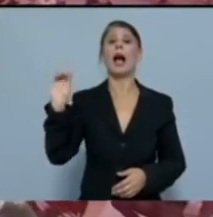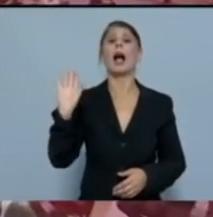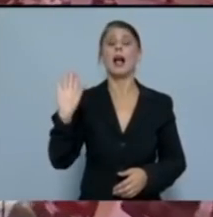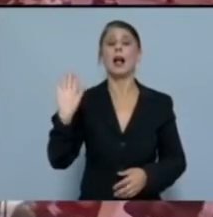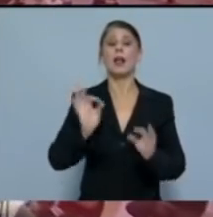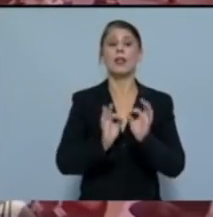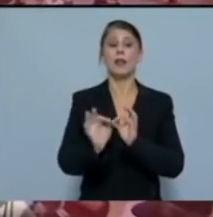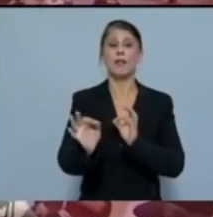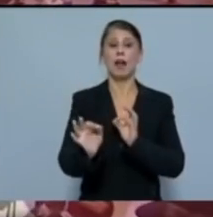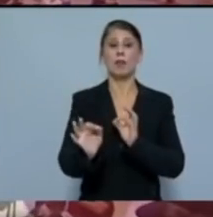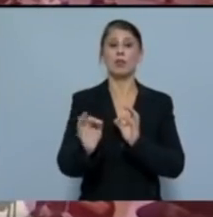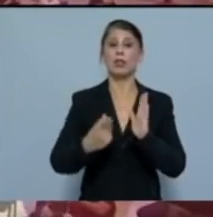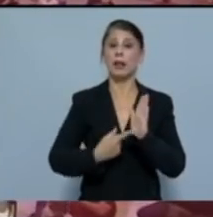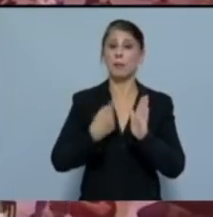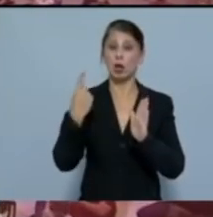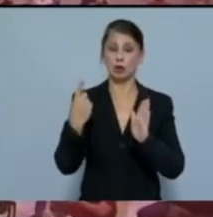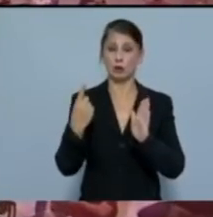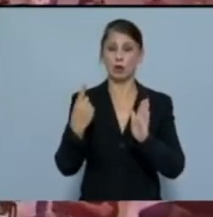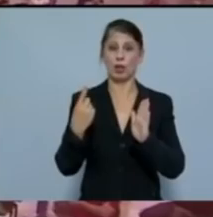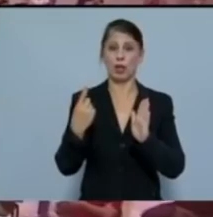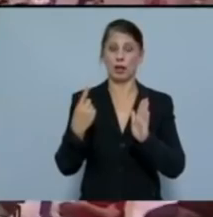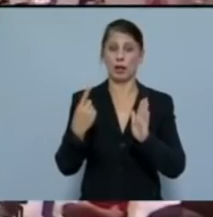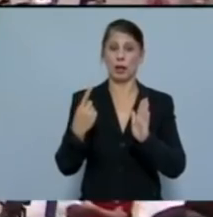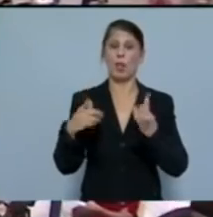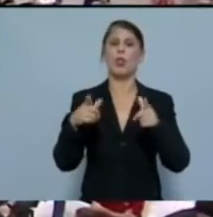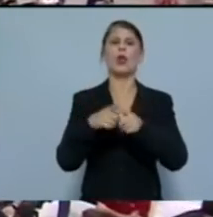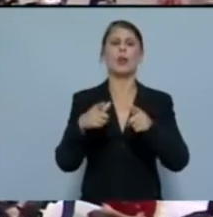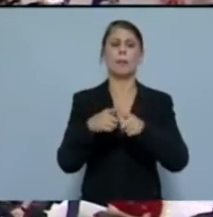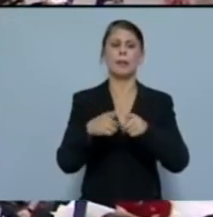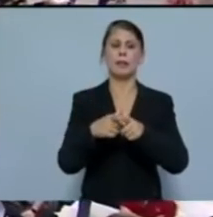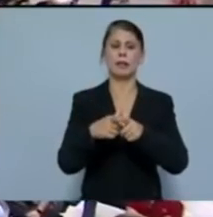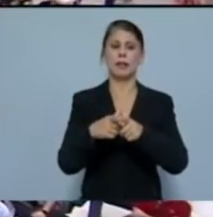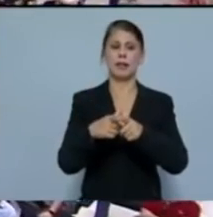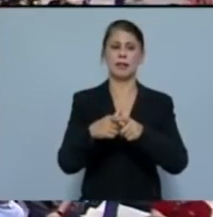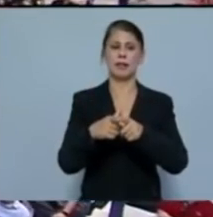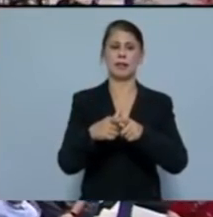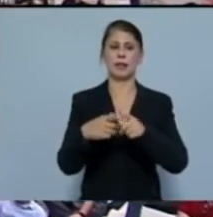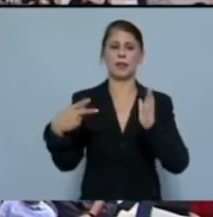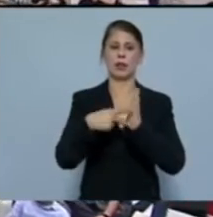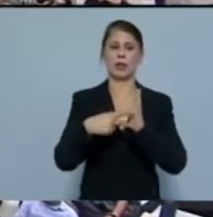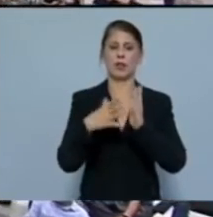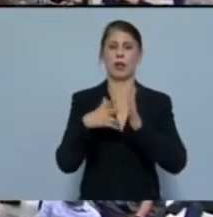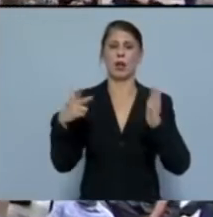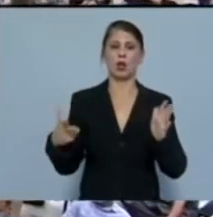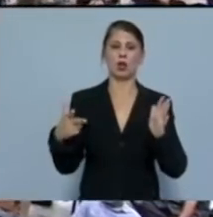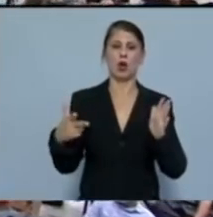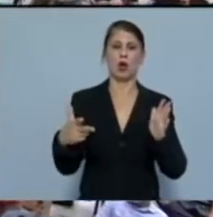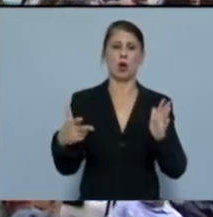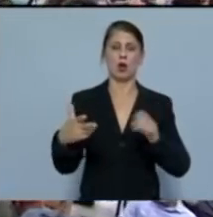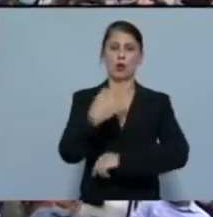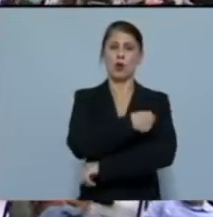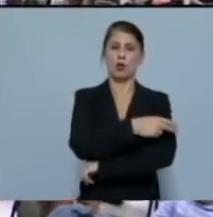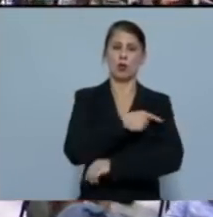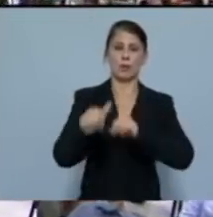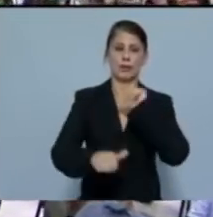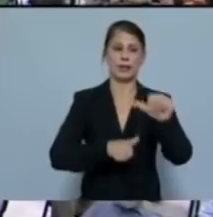για πρώτη φορά πιλωτικά το 2018 σε 18 νοσοκομεία παρακαλώ την